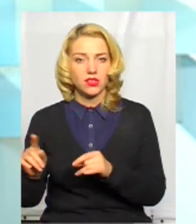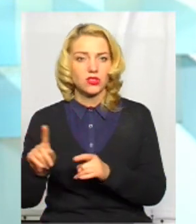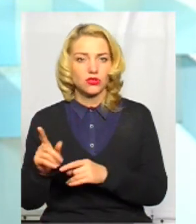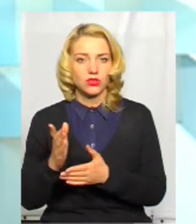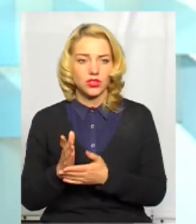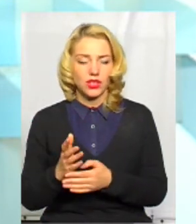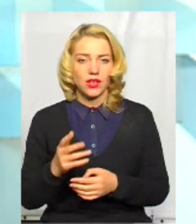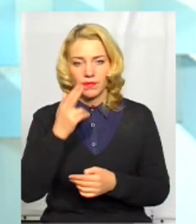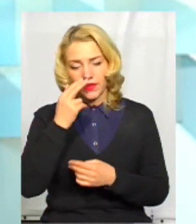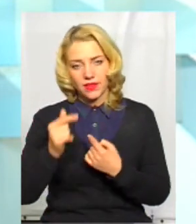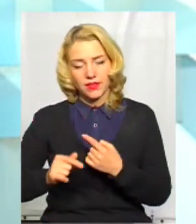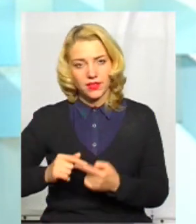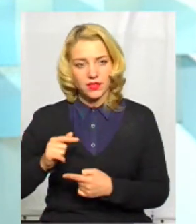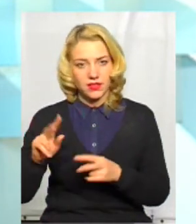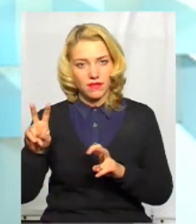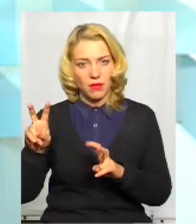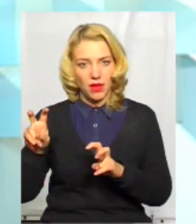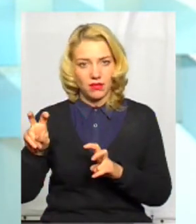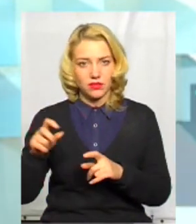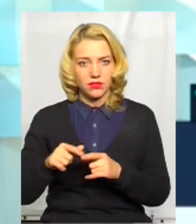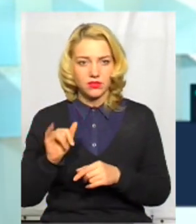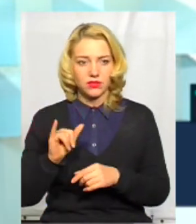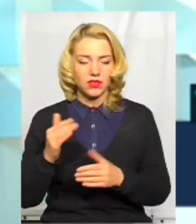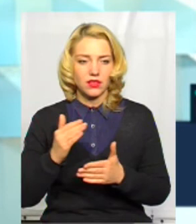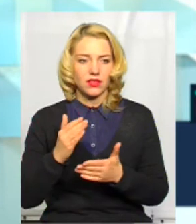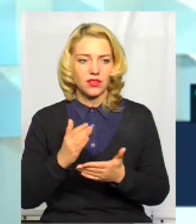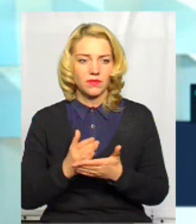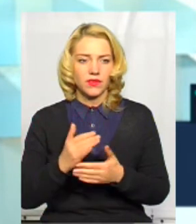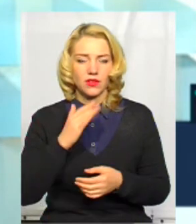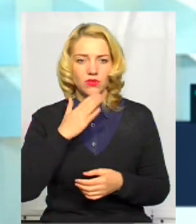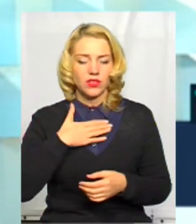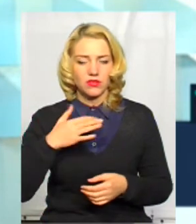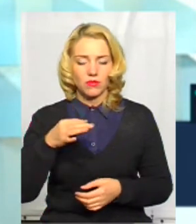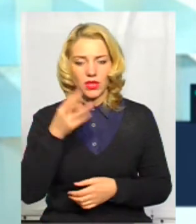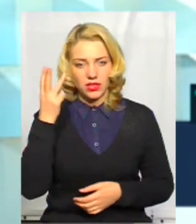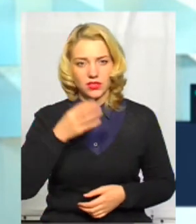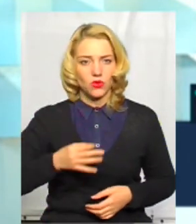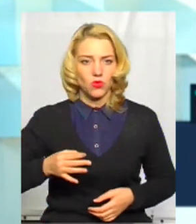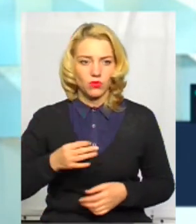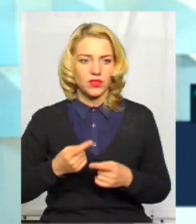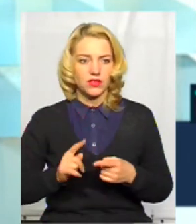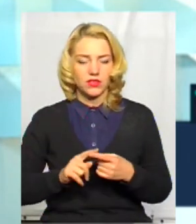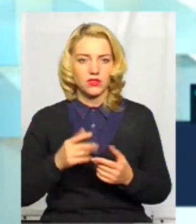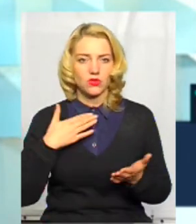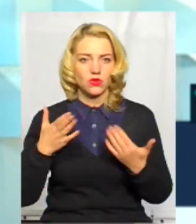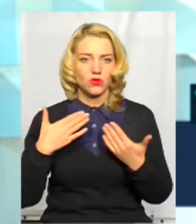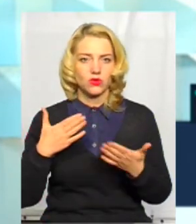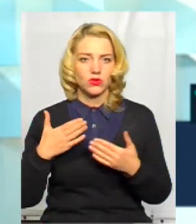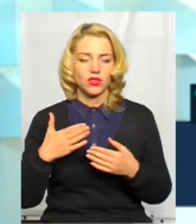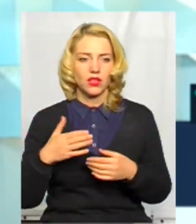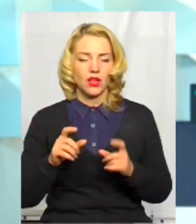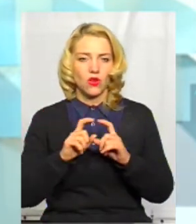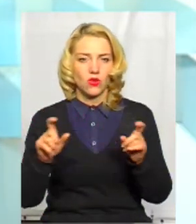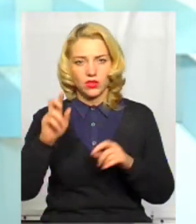певні традиції в лапках, якщо можу так сказати, які склалися не тільки в Хмельницькій області. Це стосунки, наприклад,